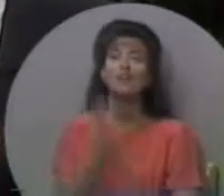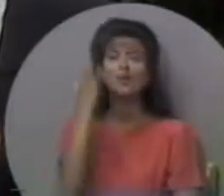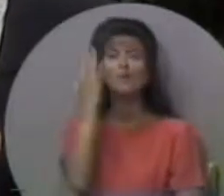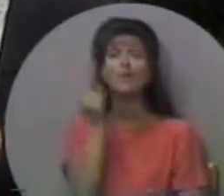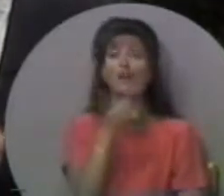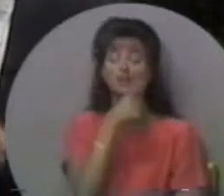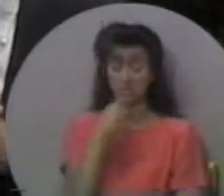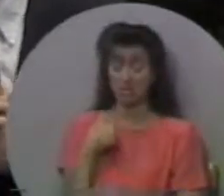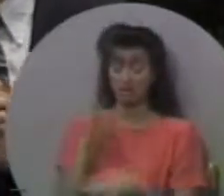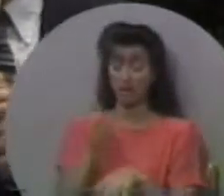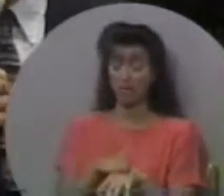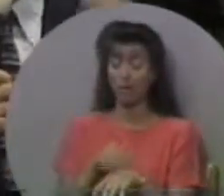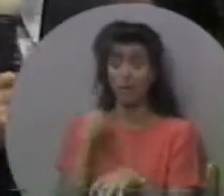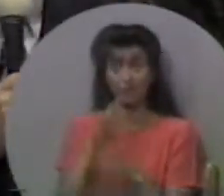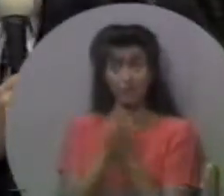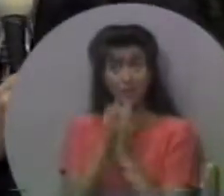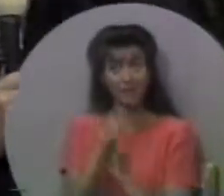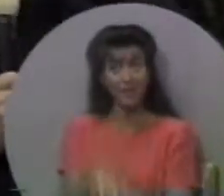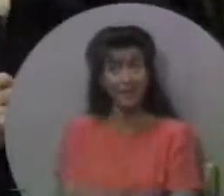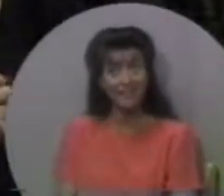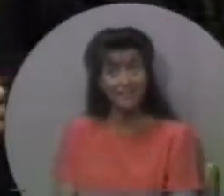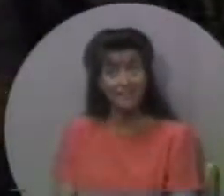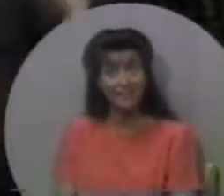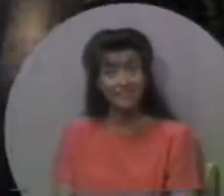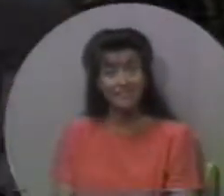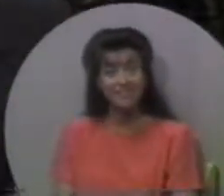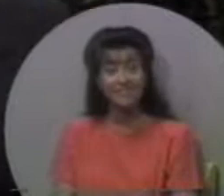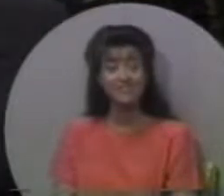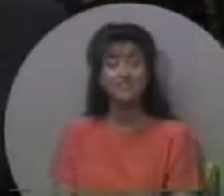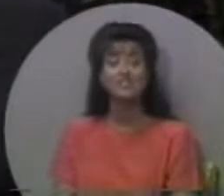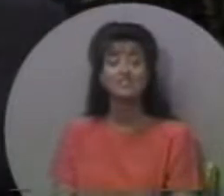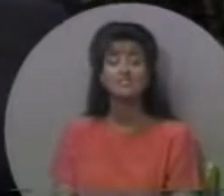Тому що я покликаний бути ним.